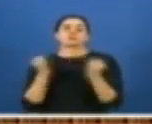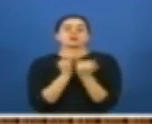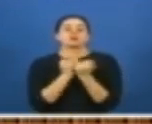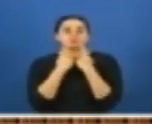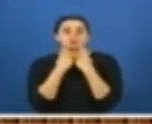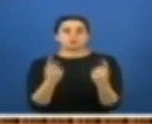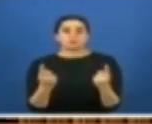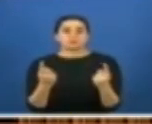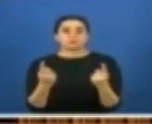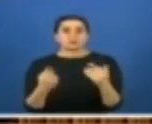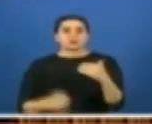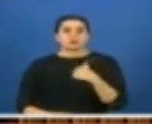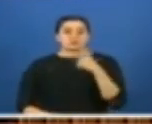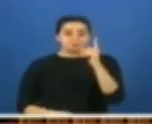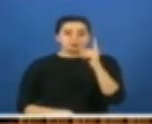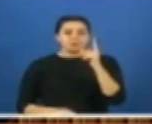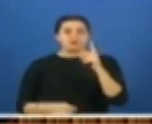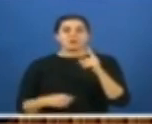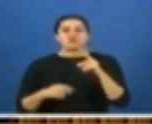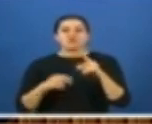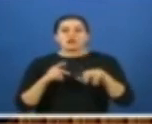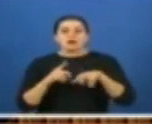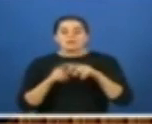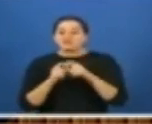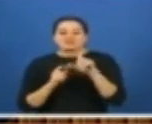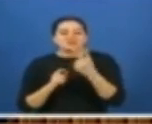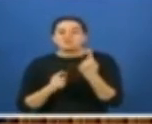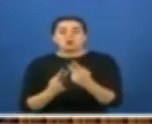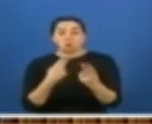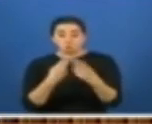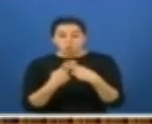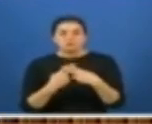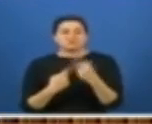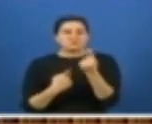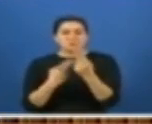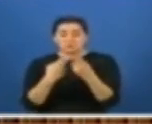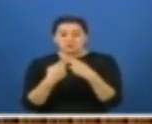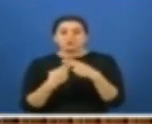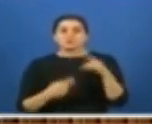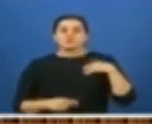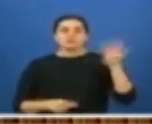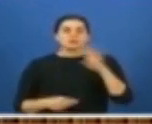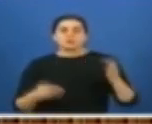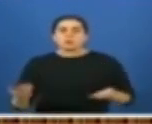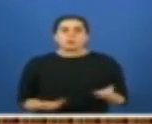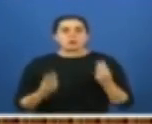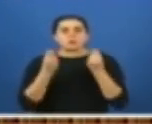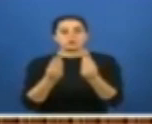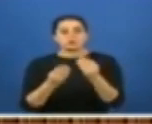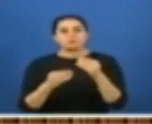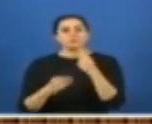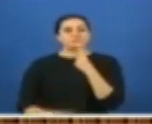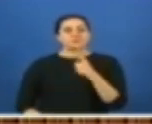söylüyorum, bana bir harf öğretenin kırk yıl kölesi olurum diyen bir anlayışla hepinizi